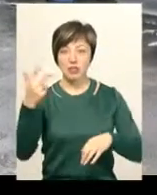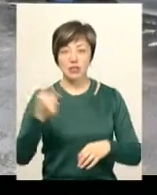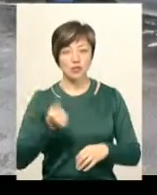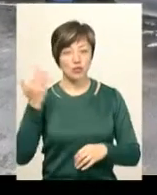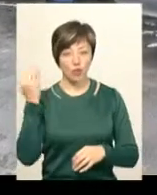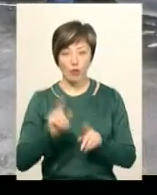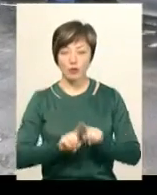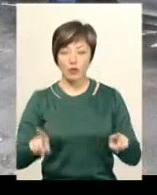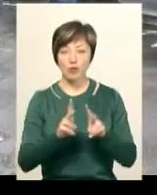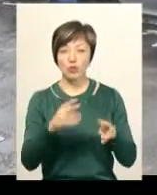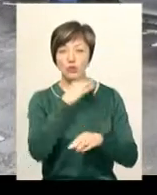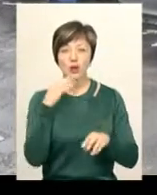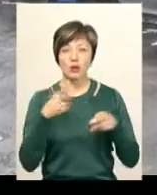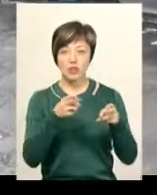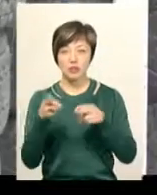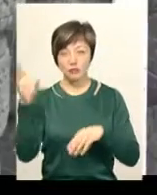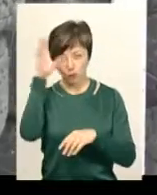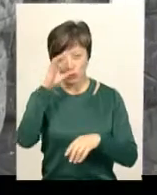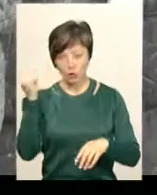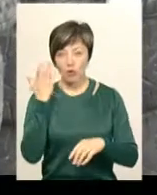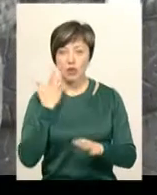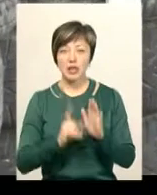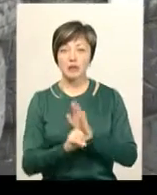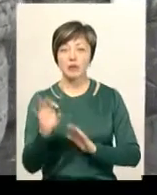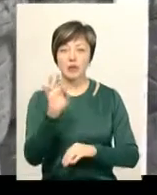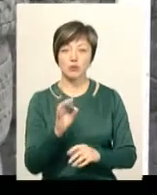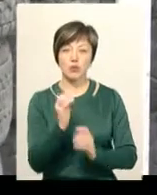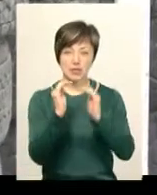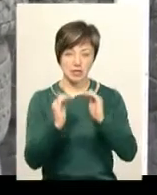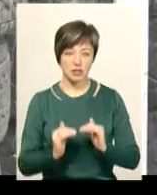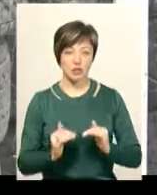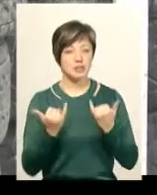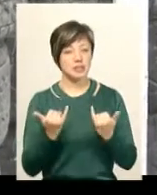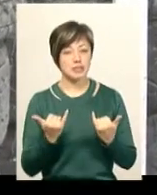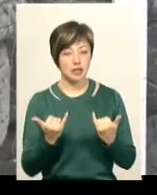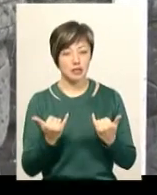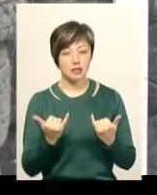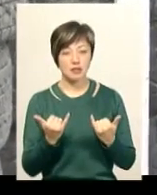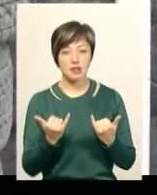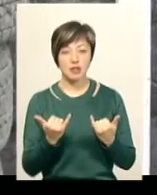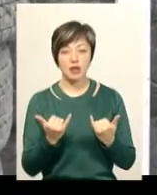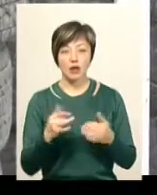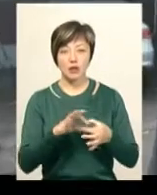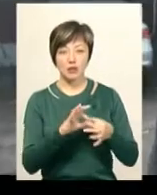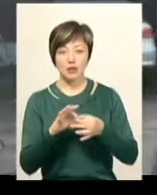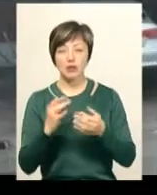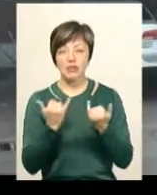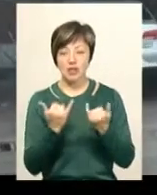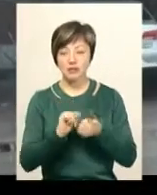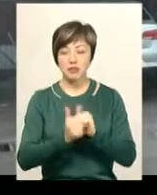тому. Особливо, хто багато їздить вночі, коли температура повітря суттєво знижується. Зараз прийзять ті, хто затягнув до останнього.